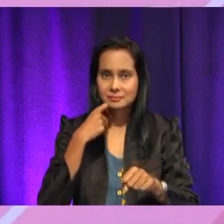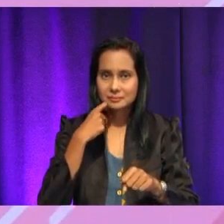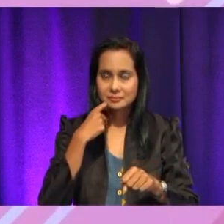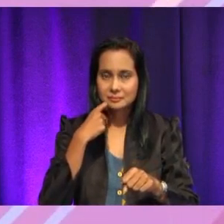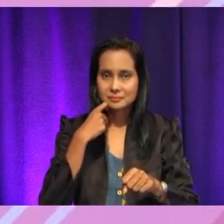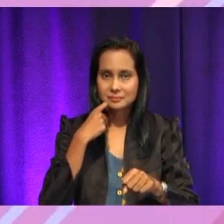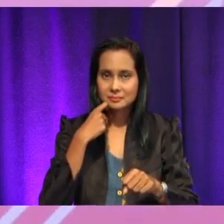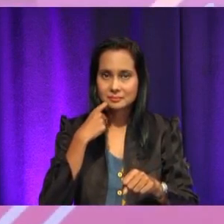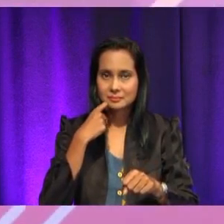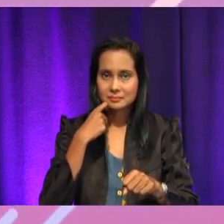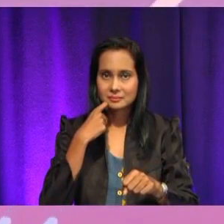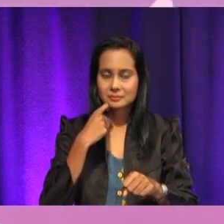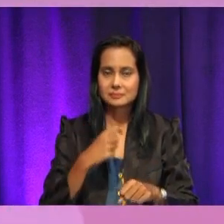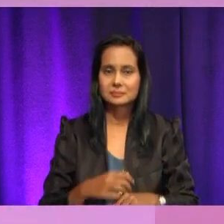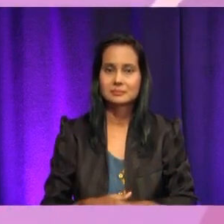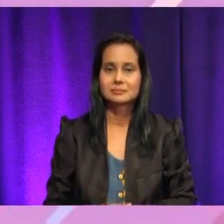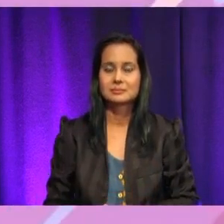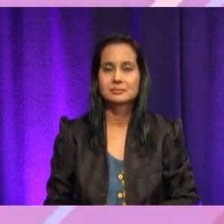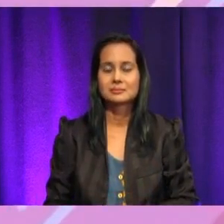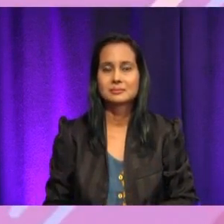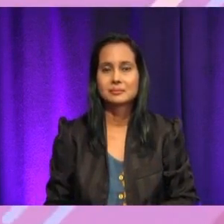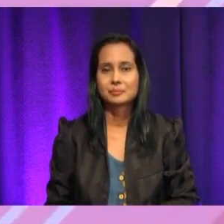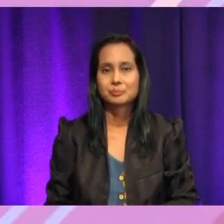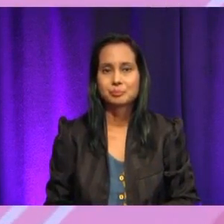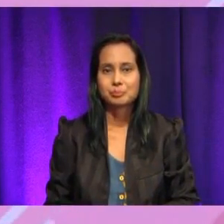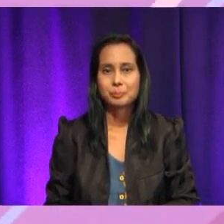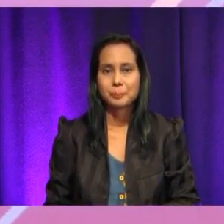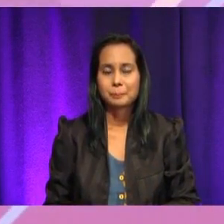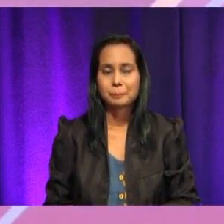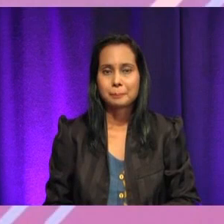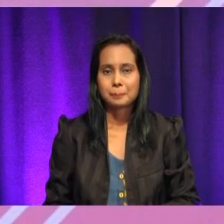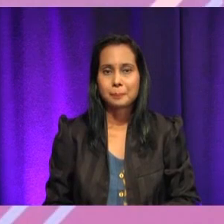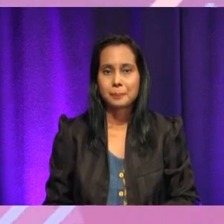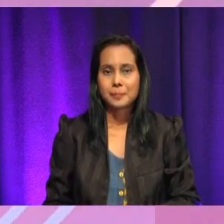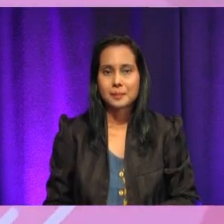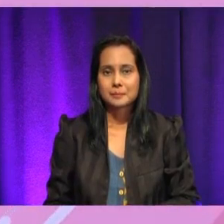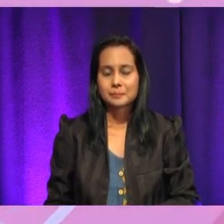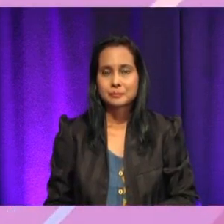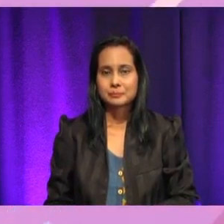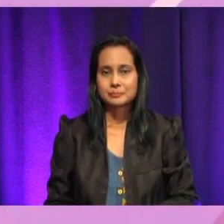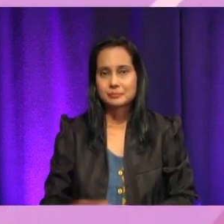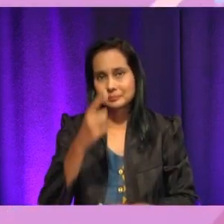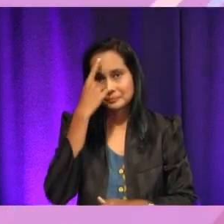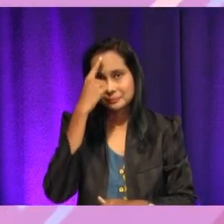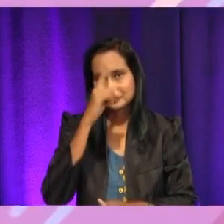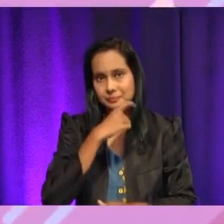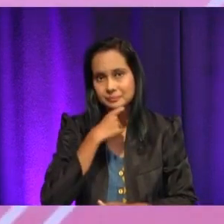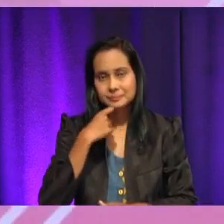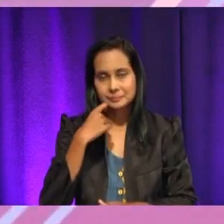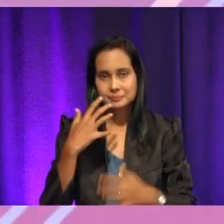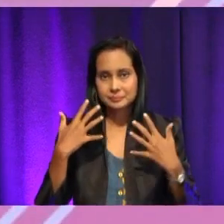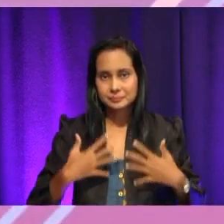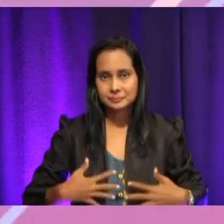giliran kamu pula. Hmm. Baiklah, Izara. Untuk mengeringkan pakaian,